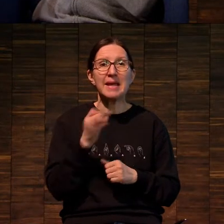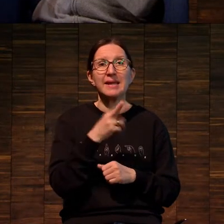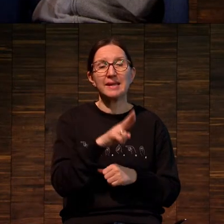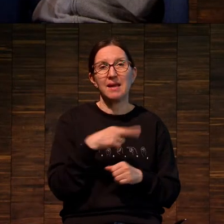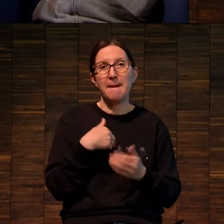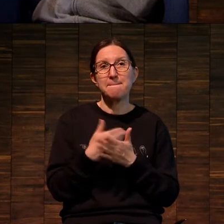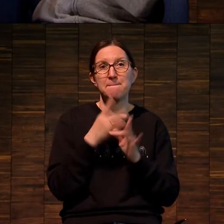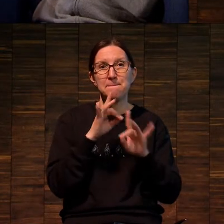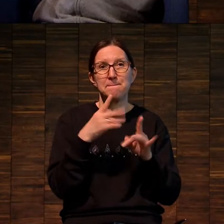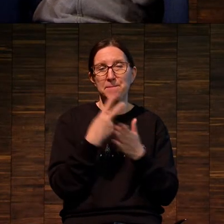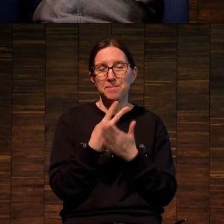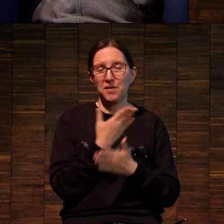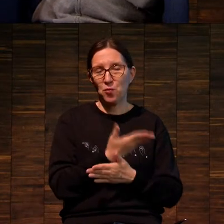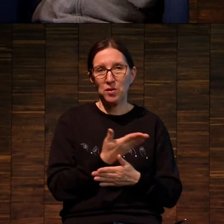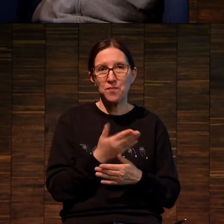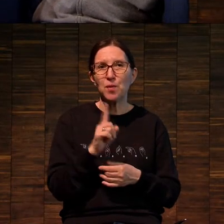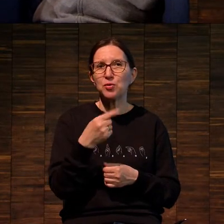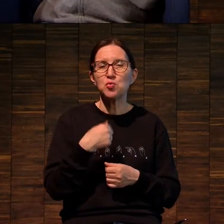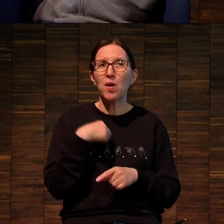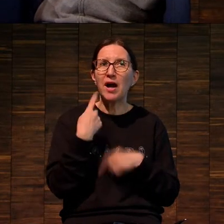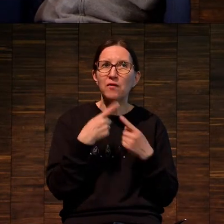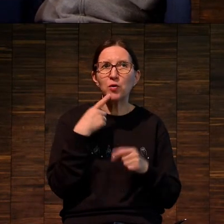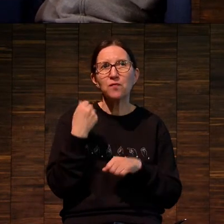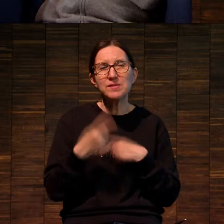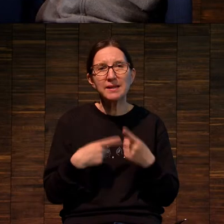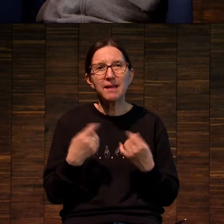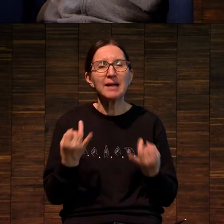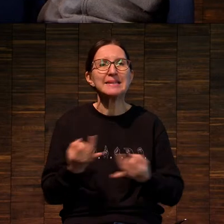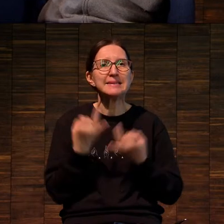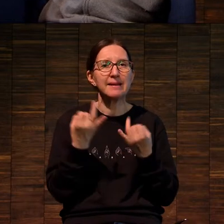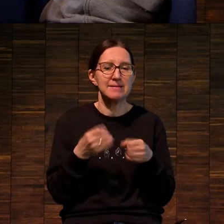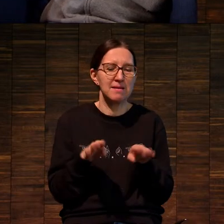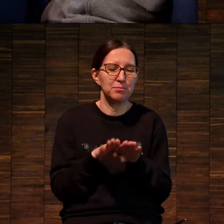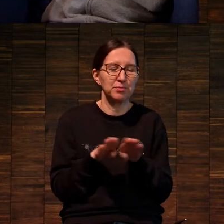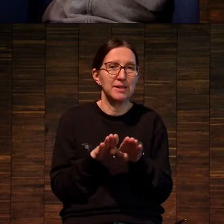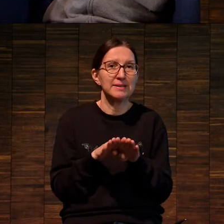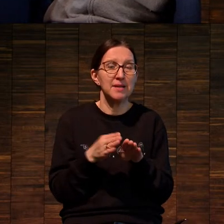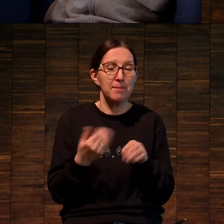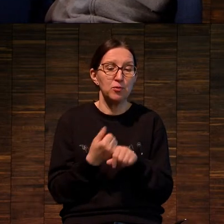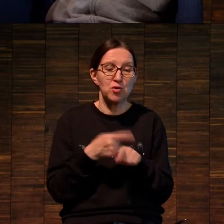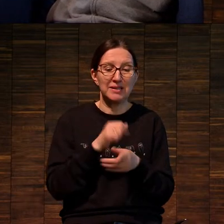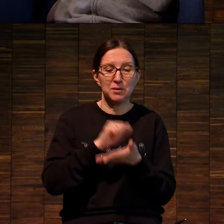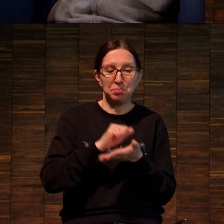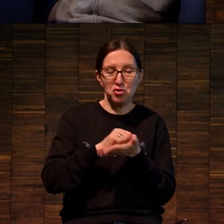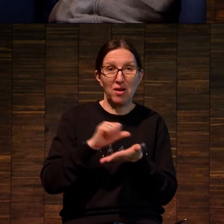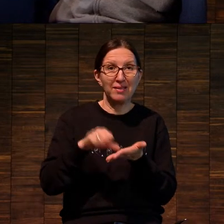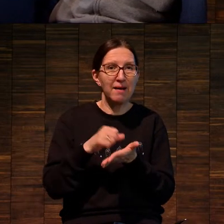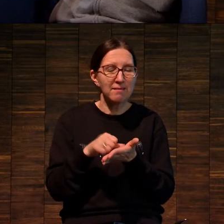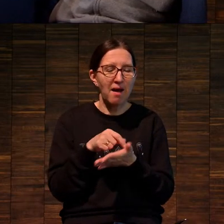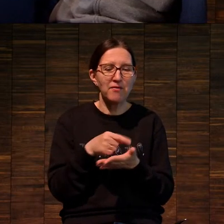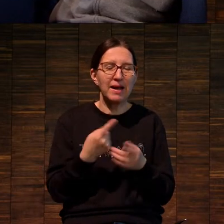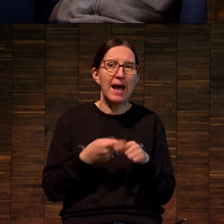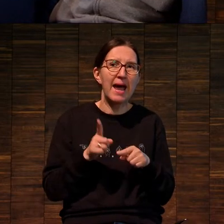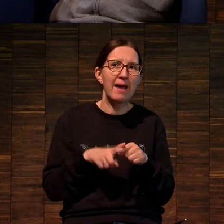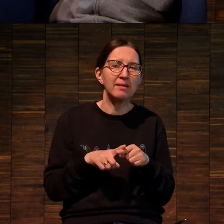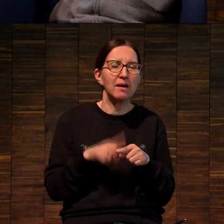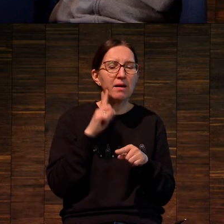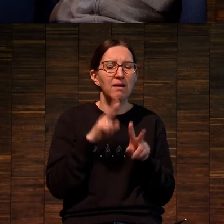вот я привел такой момент. Я почему говорю, что всегда интересно сравнивать. Вот печатная графика, она не про